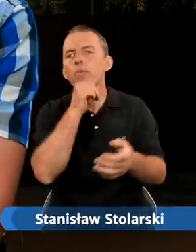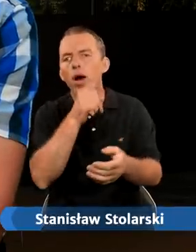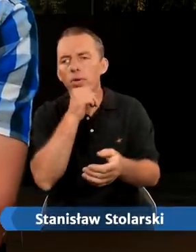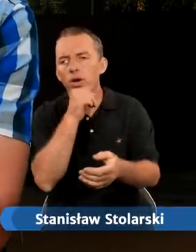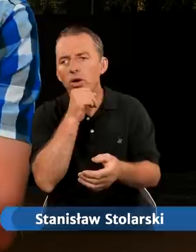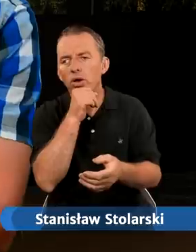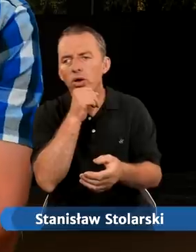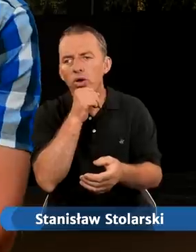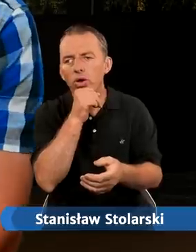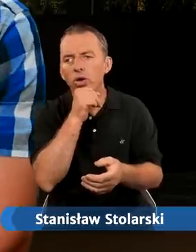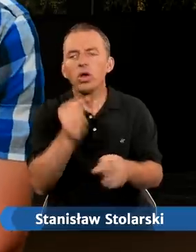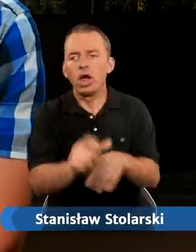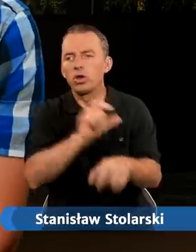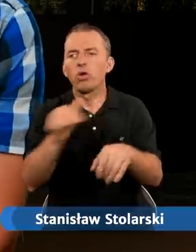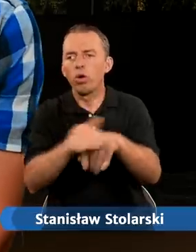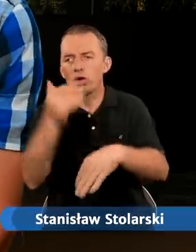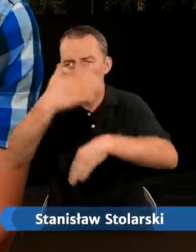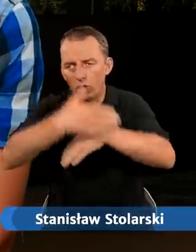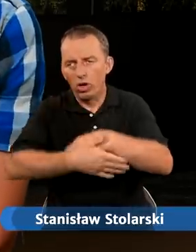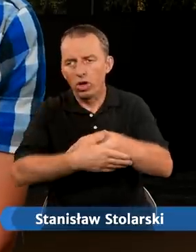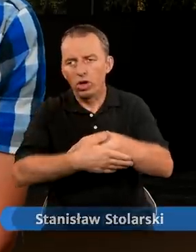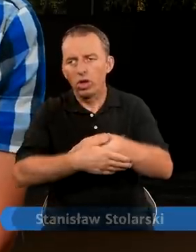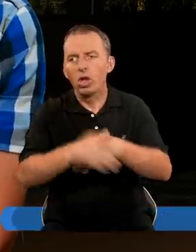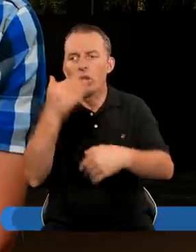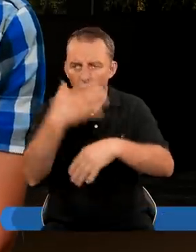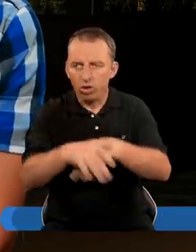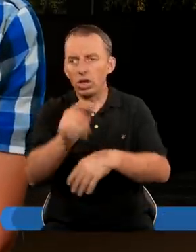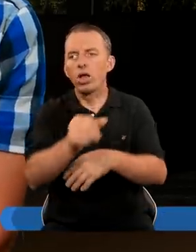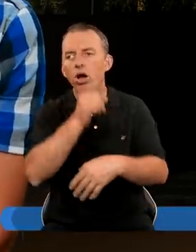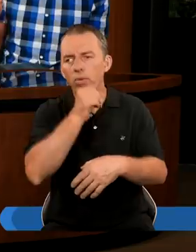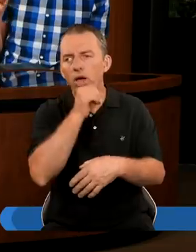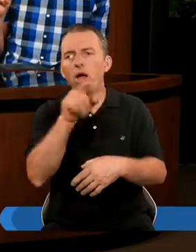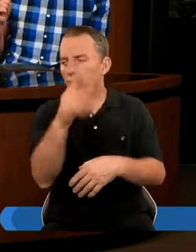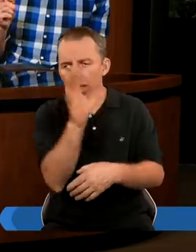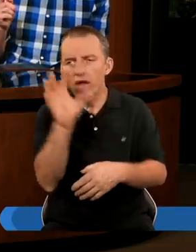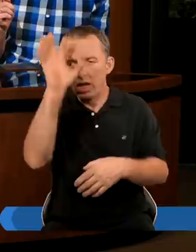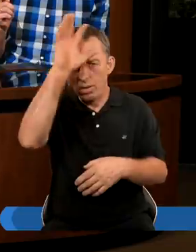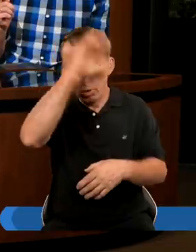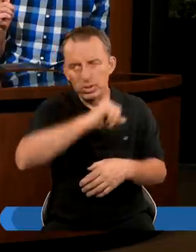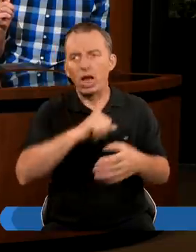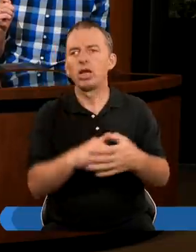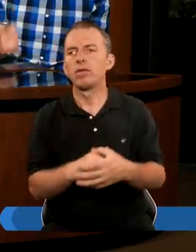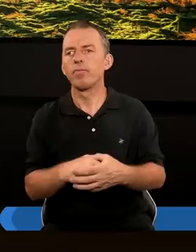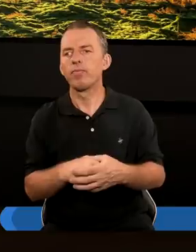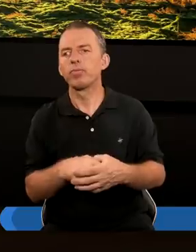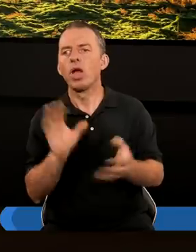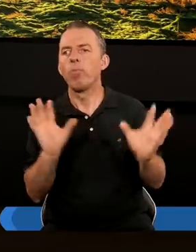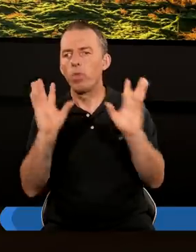Babilonu Już czas łaski Skończył No i następuje Koniec tego Babilonu Żebyśmy o tym Nie zapominali